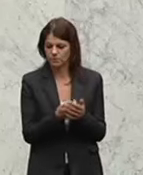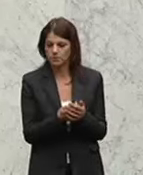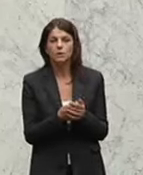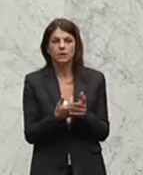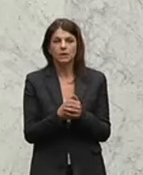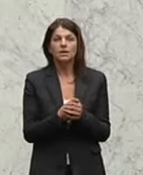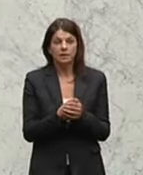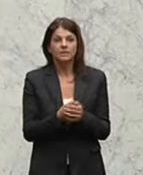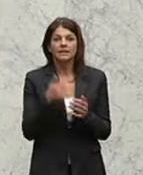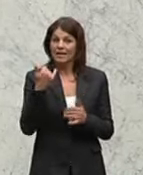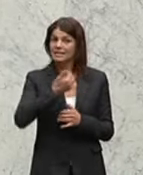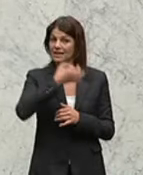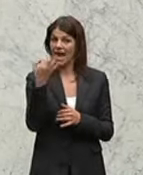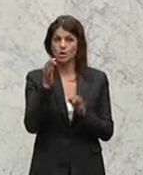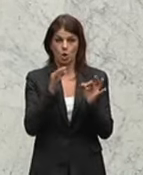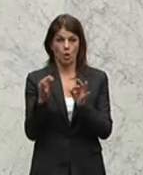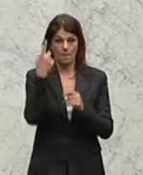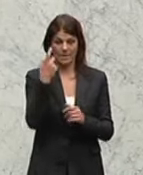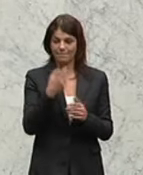Dann gehen wir in die Tagesordnung ein.